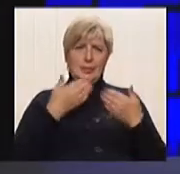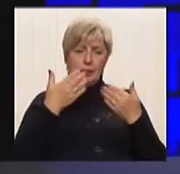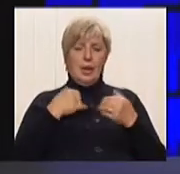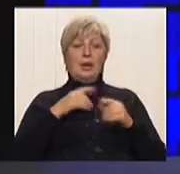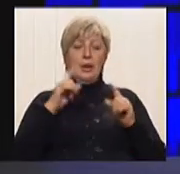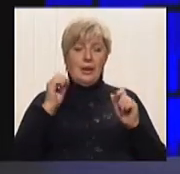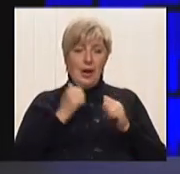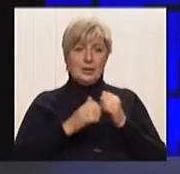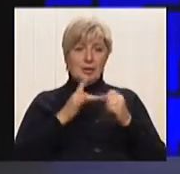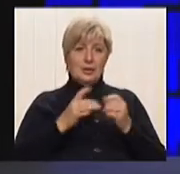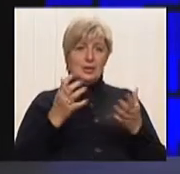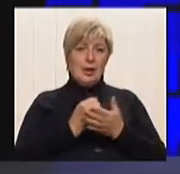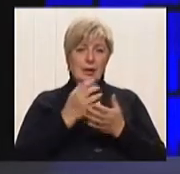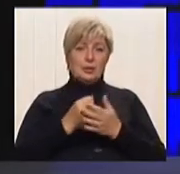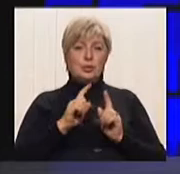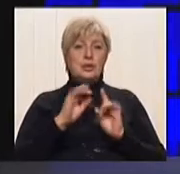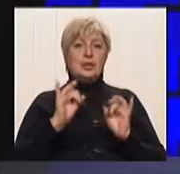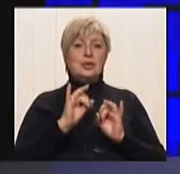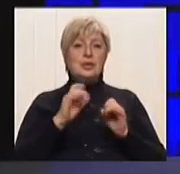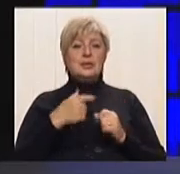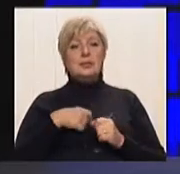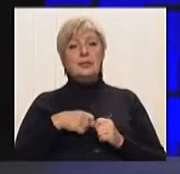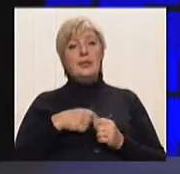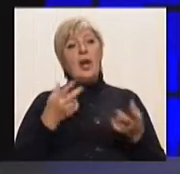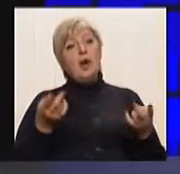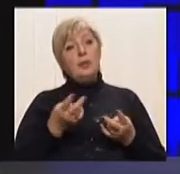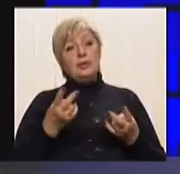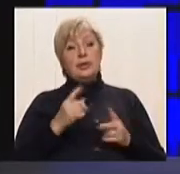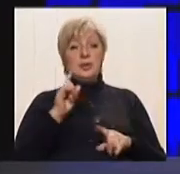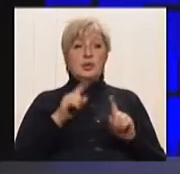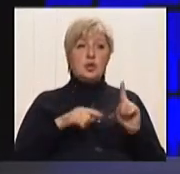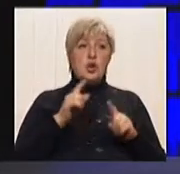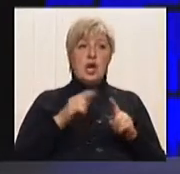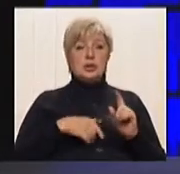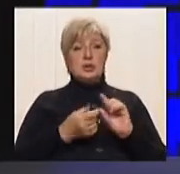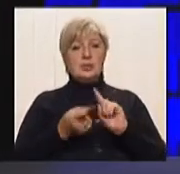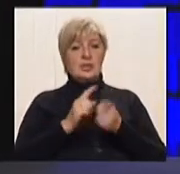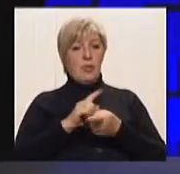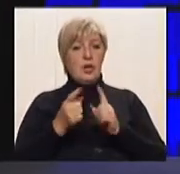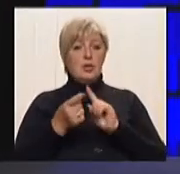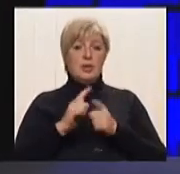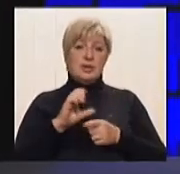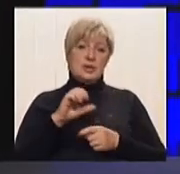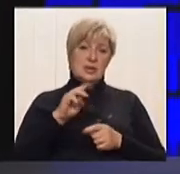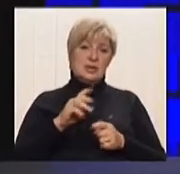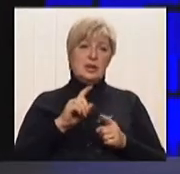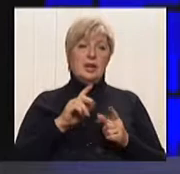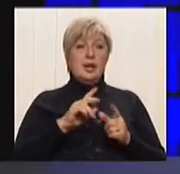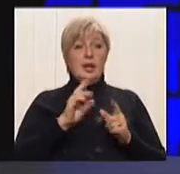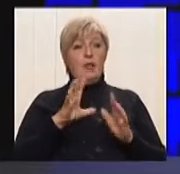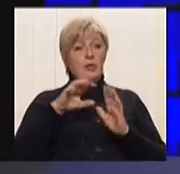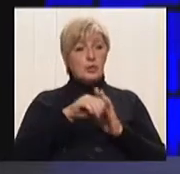нове. Чи потрібно з часом змінювати Конституцію, можливо, деякі статті або вносити, або якісь